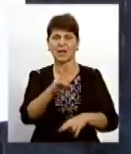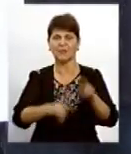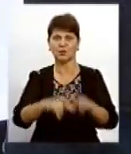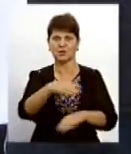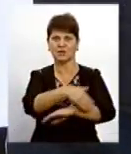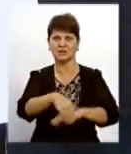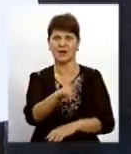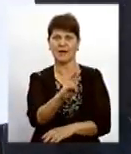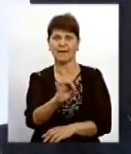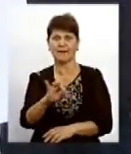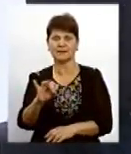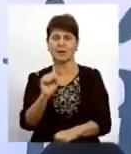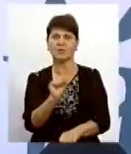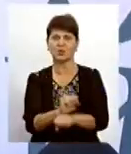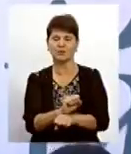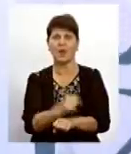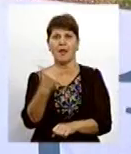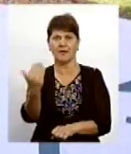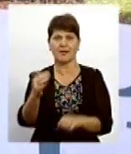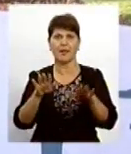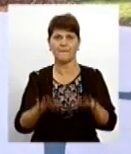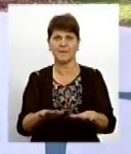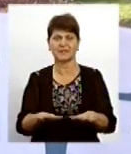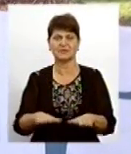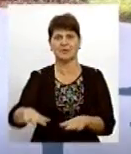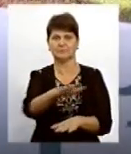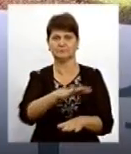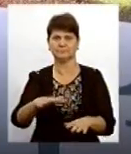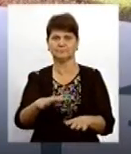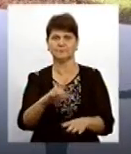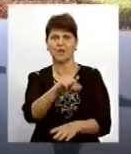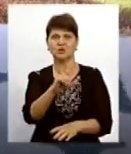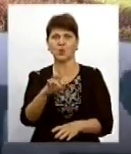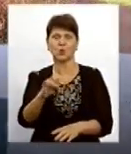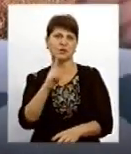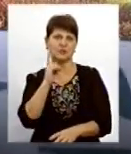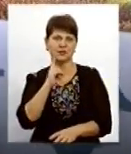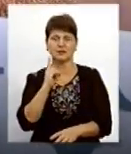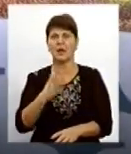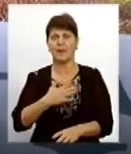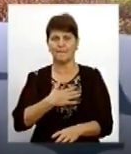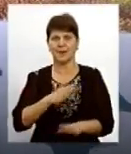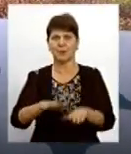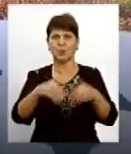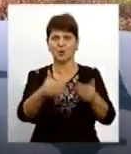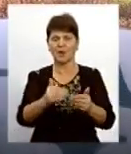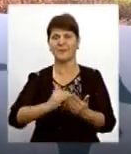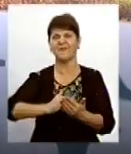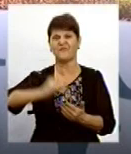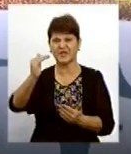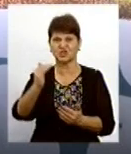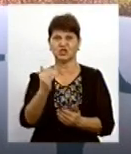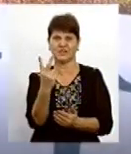місці облаштувати зелену зону. Ми пропонуємо перенести автомийку 200 метрів вище по Келицькій, за